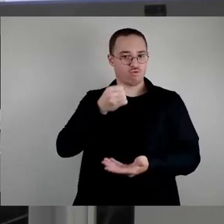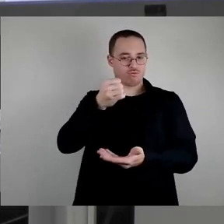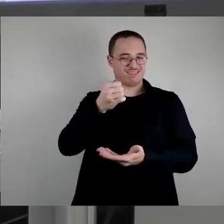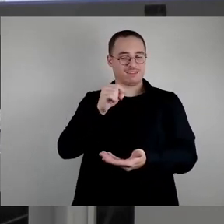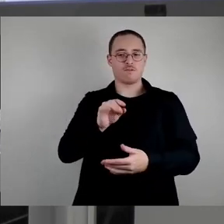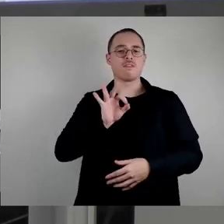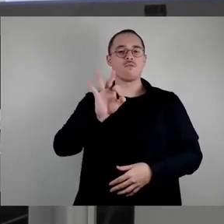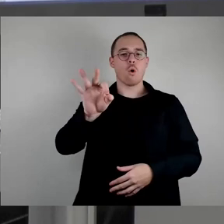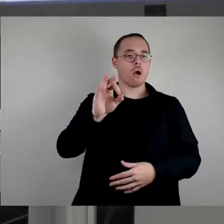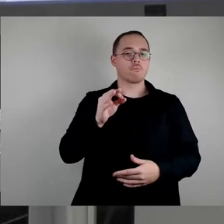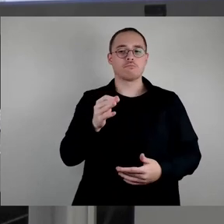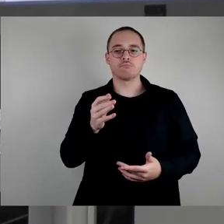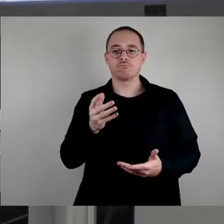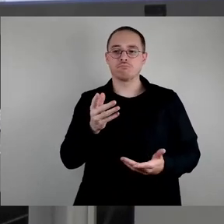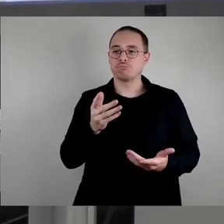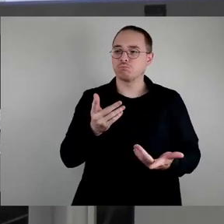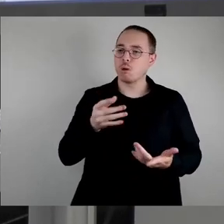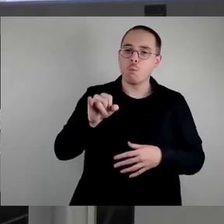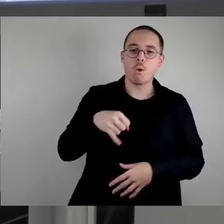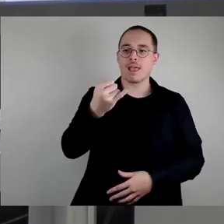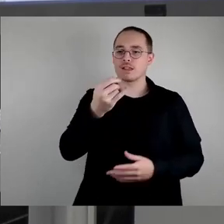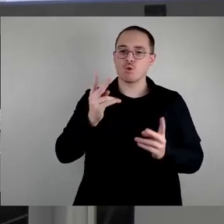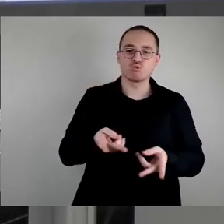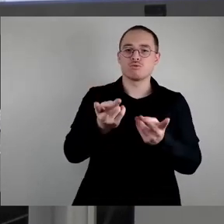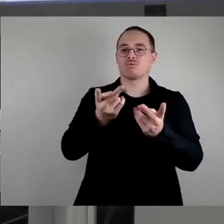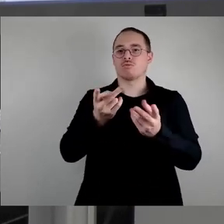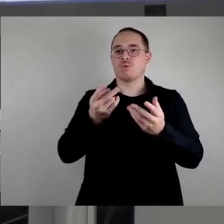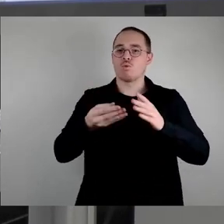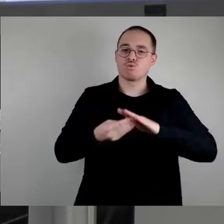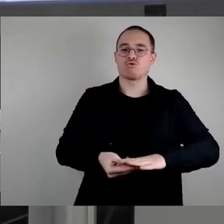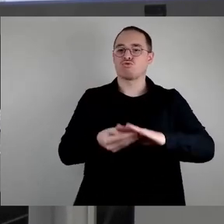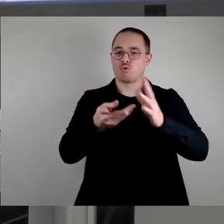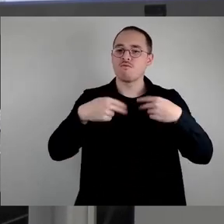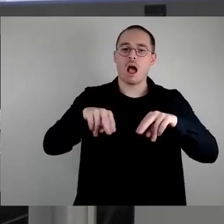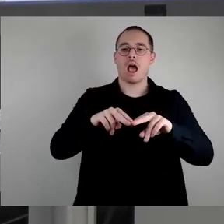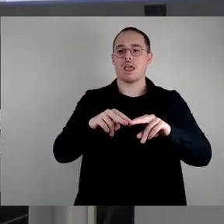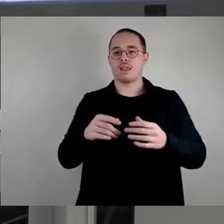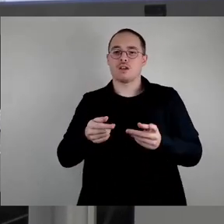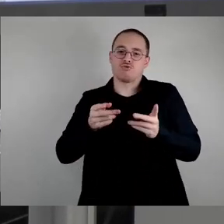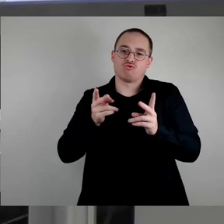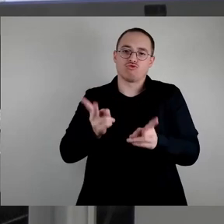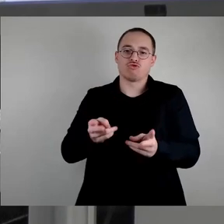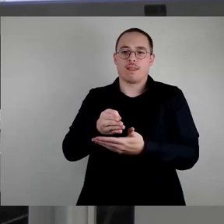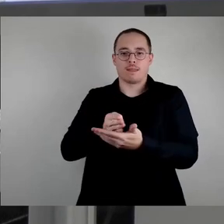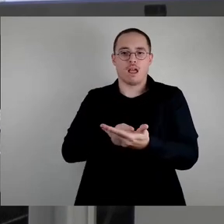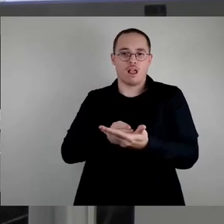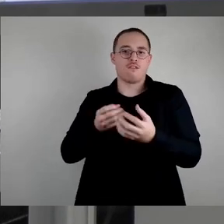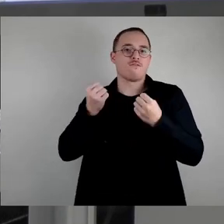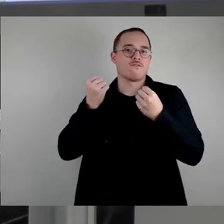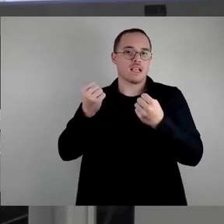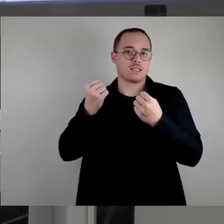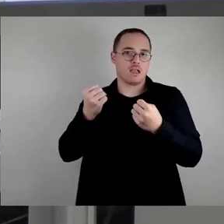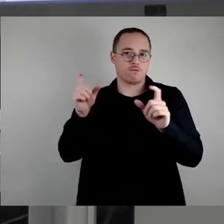Unterstützung von Vereinen, von Stadtteilfesten, ein Erfolg. Es liegt mit 10 Euro, aber